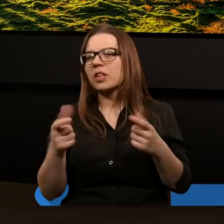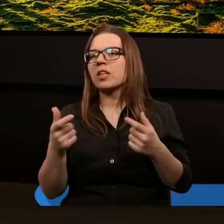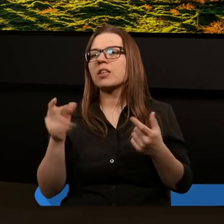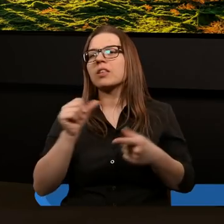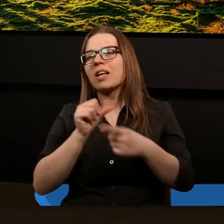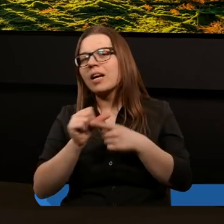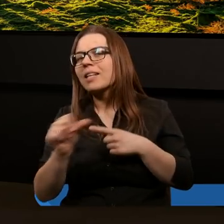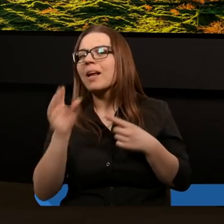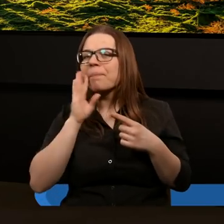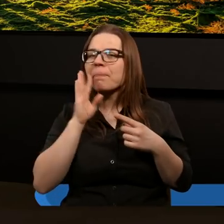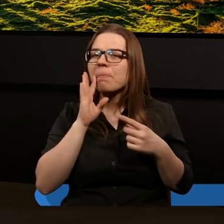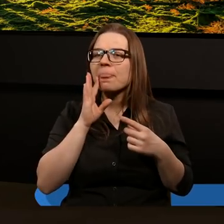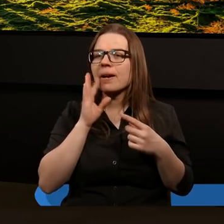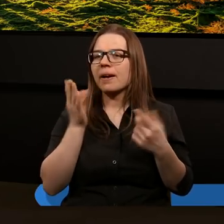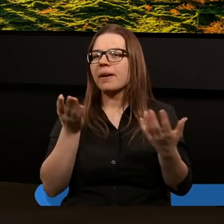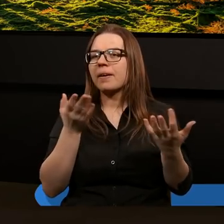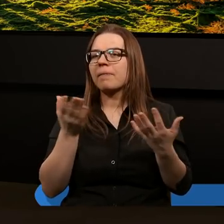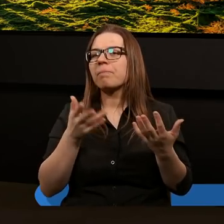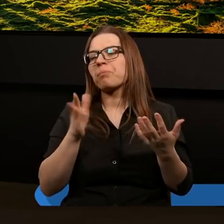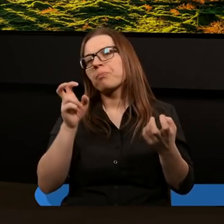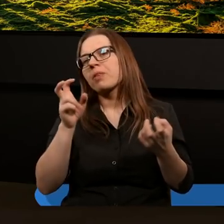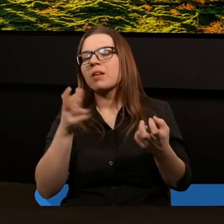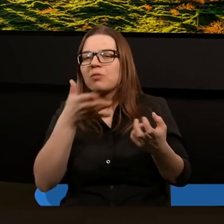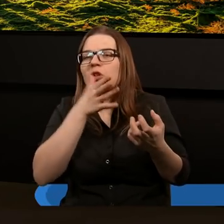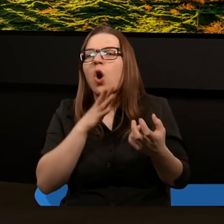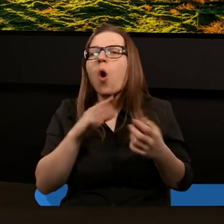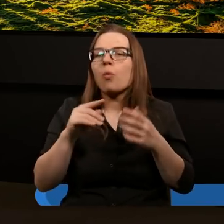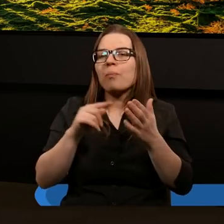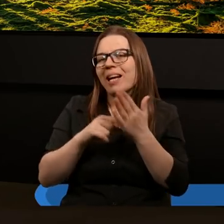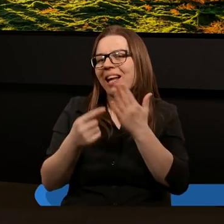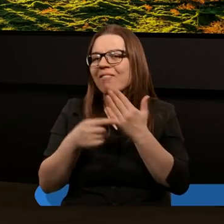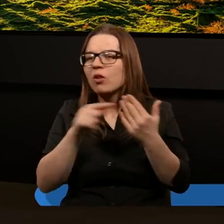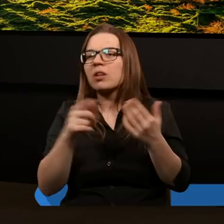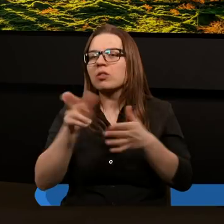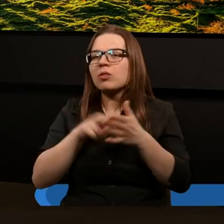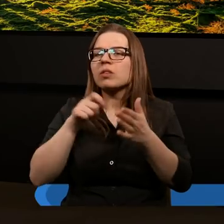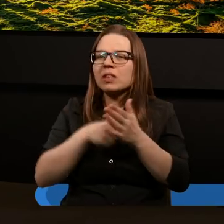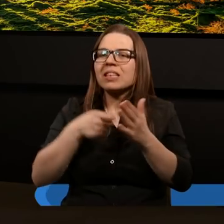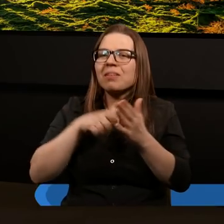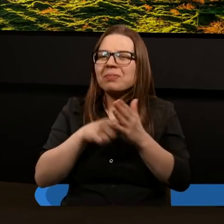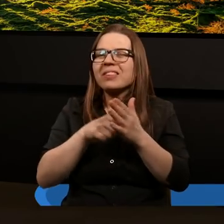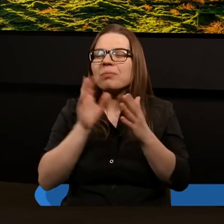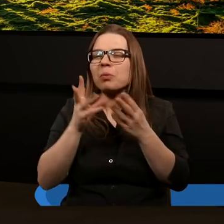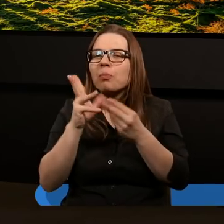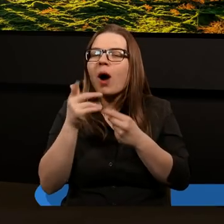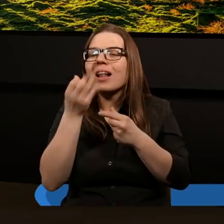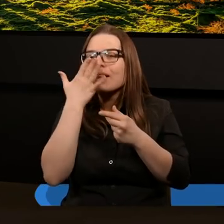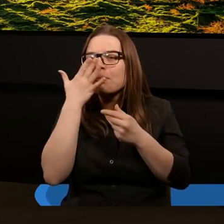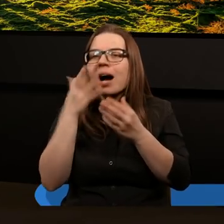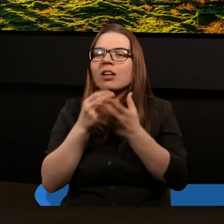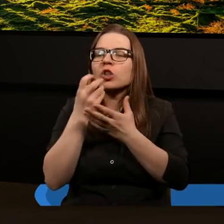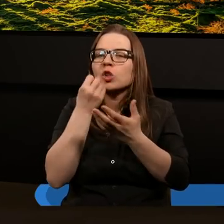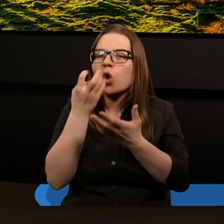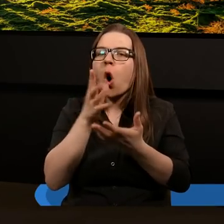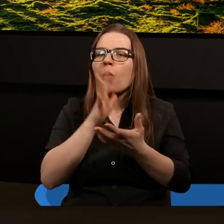że jest takie zioło jak myrra, którą im więcej się gniecie, tym pięknie pachnie. Ta